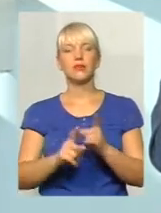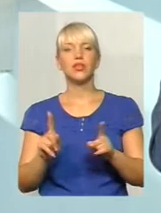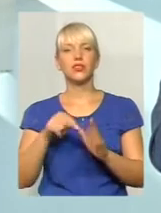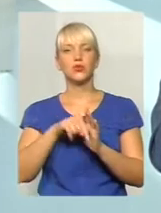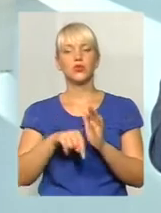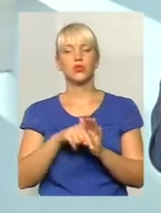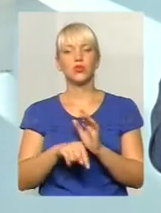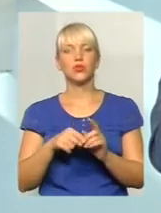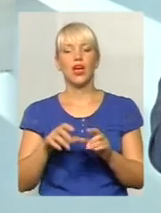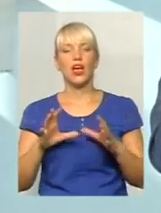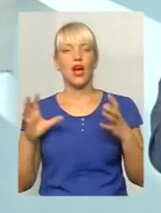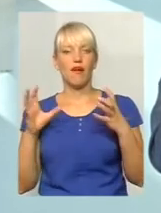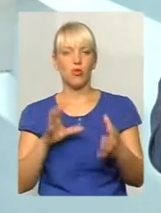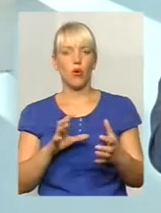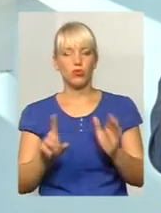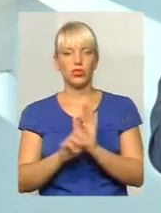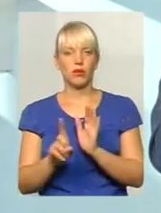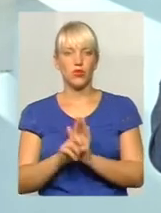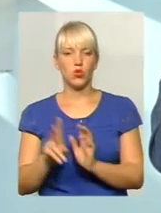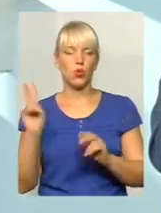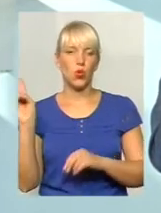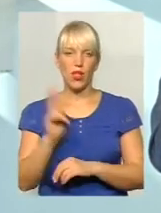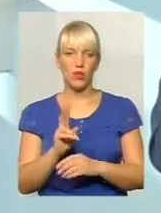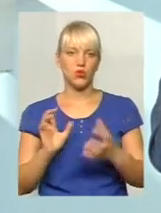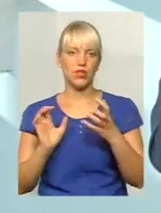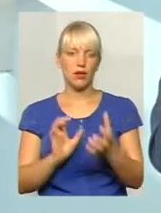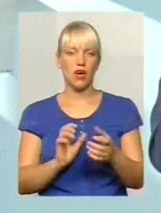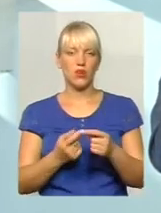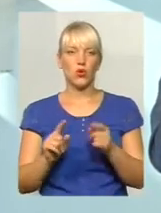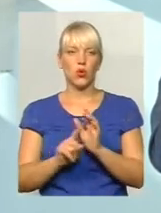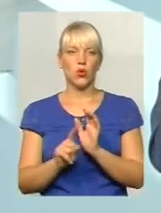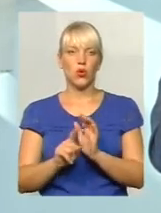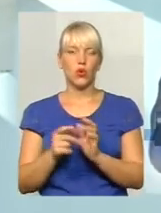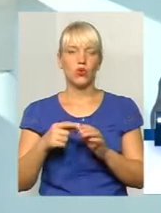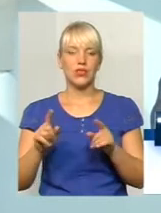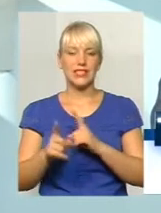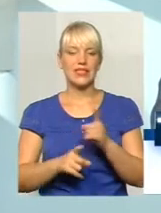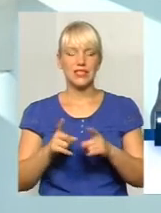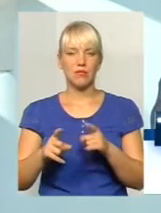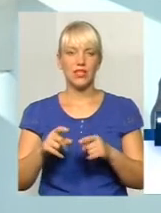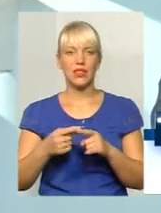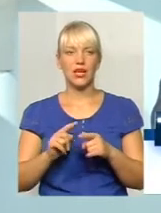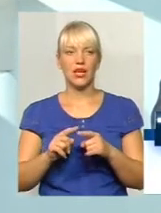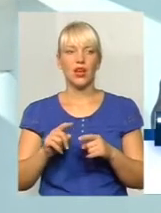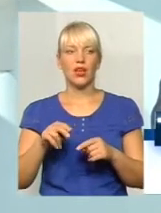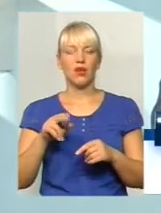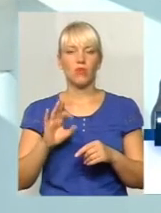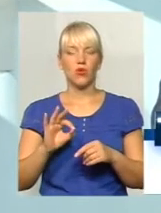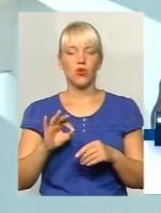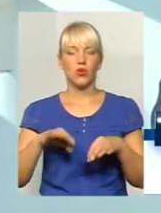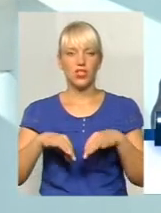стосуються як автобусних маршрутів, так і тролейбусних маршрутів, зміни по класах транспортних засобів і, відповідно, будуть